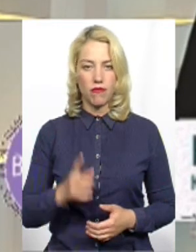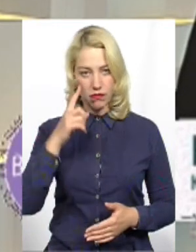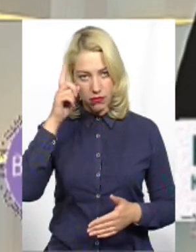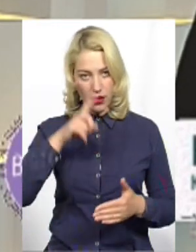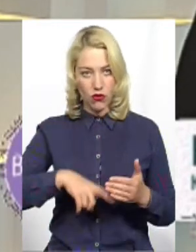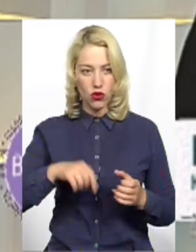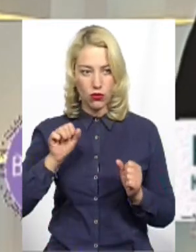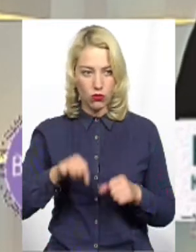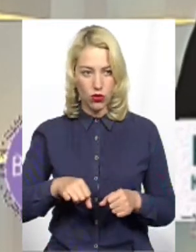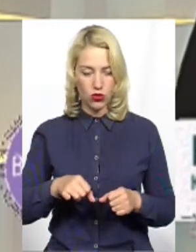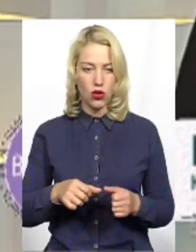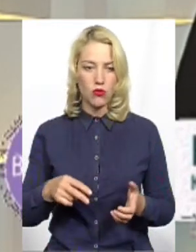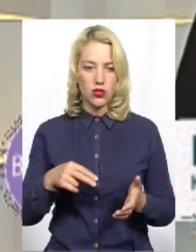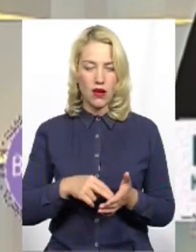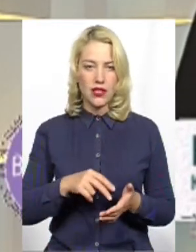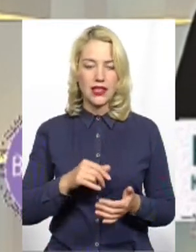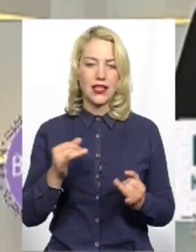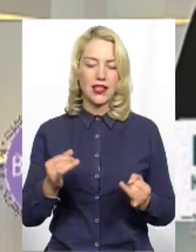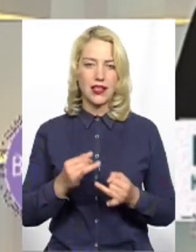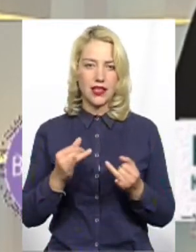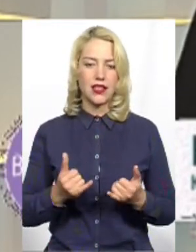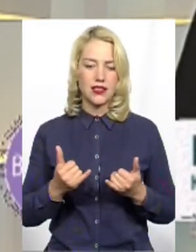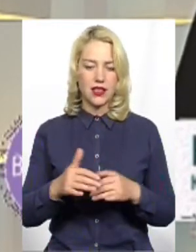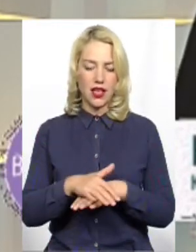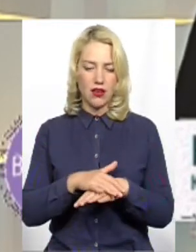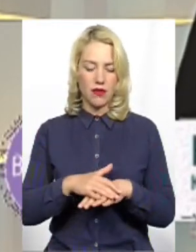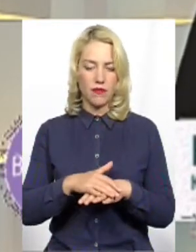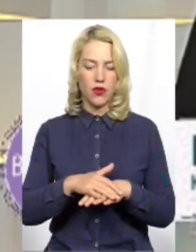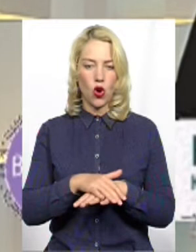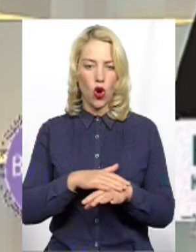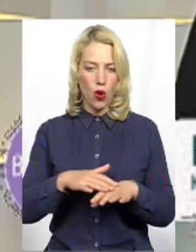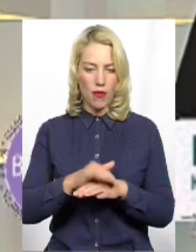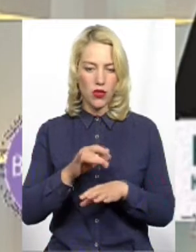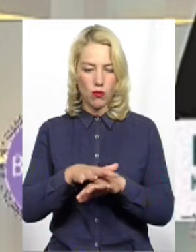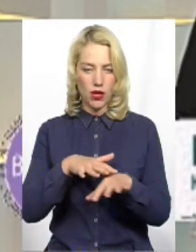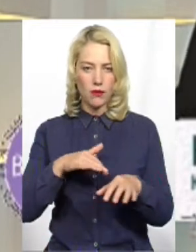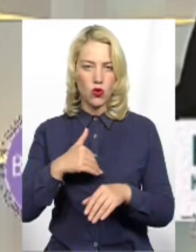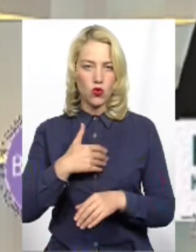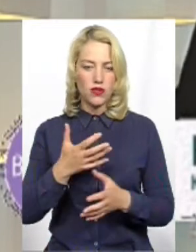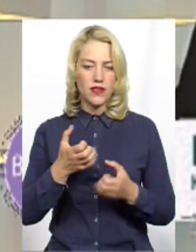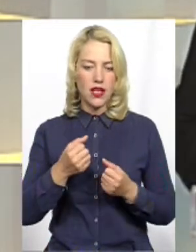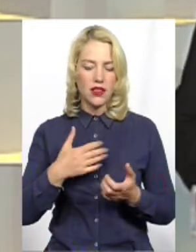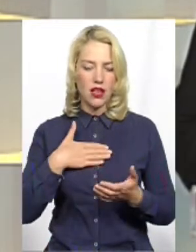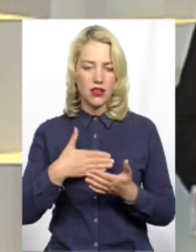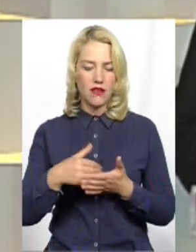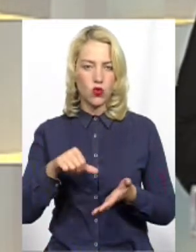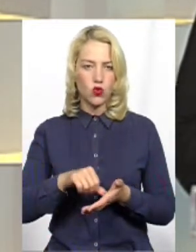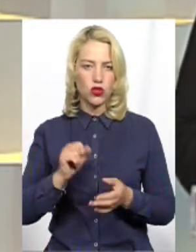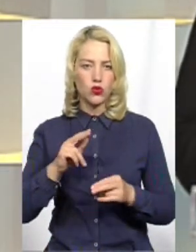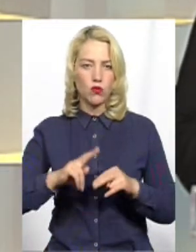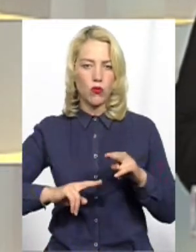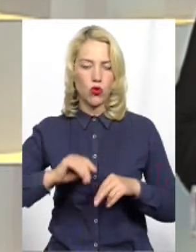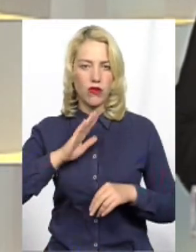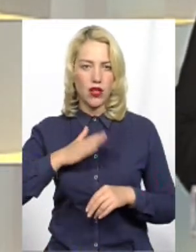можу представити інтереси громади в парламенті. Ну і хочеться прийняти активну участь в розбудові нашої держави